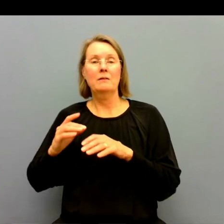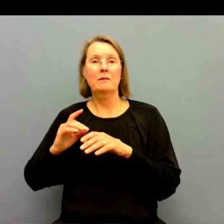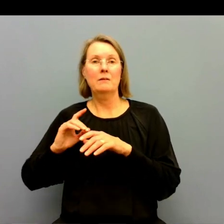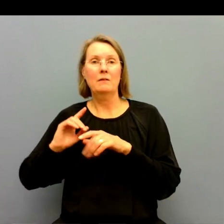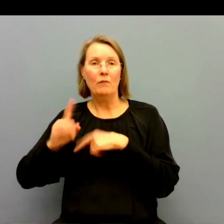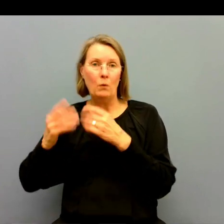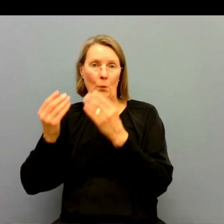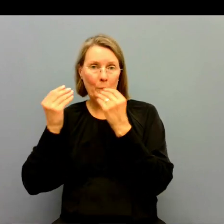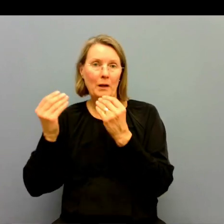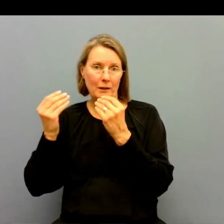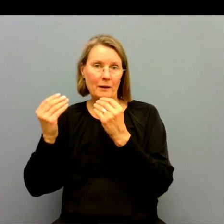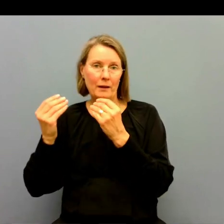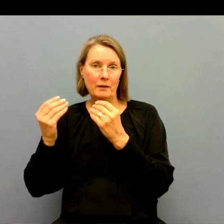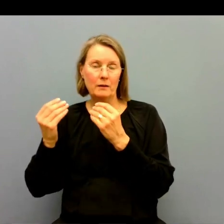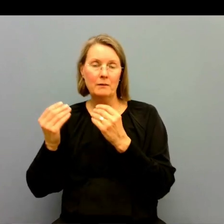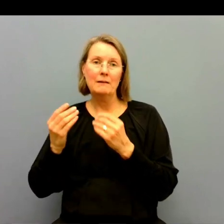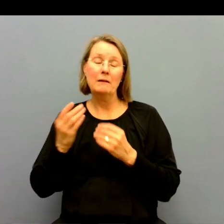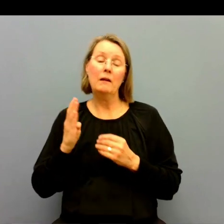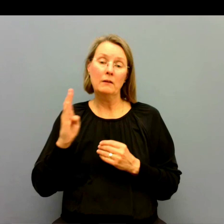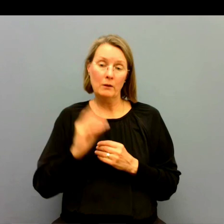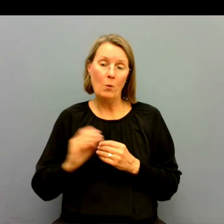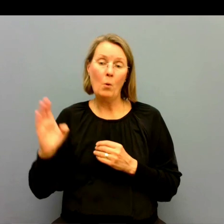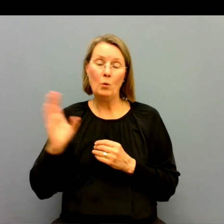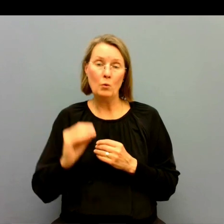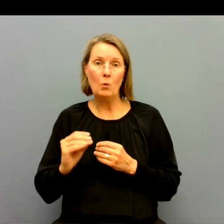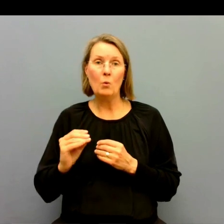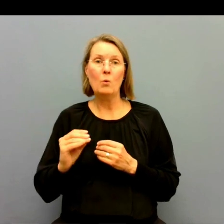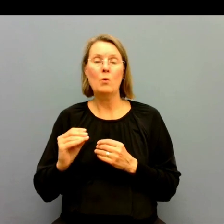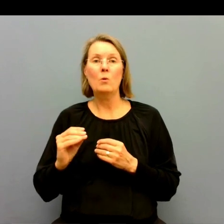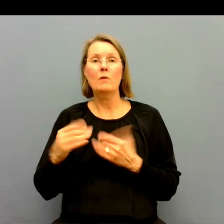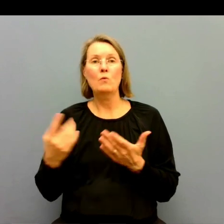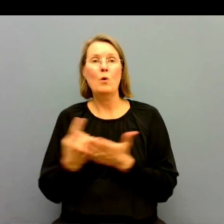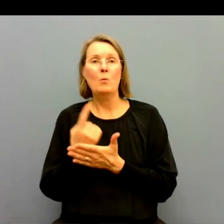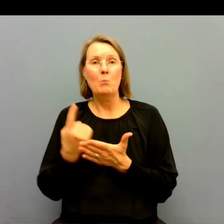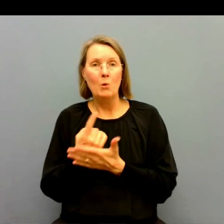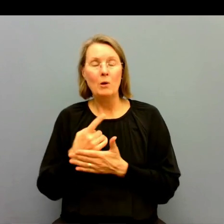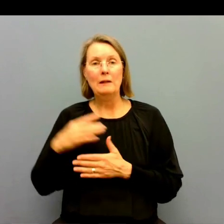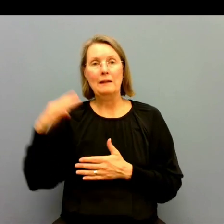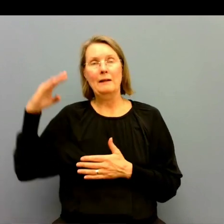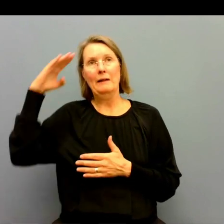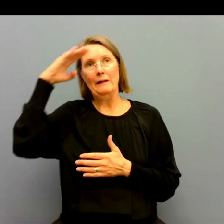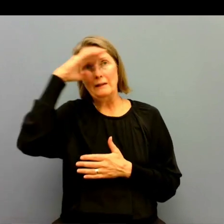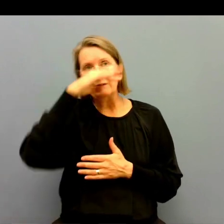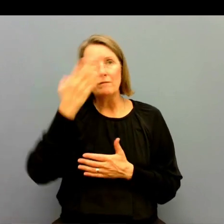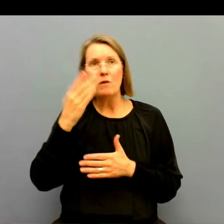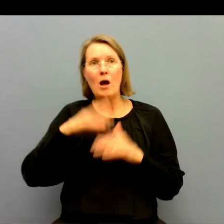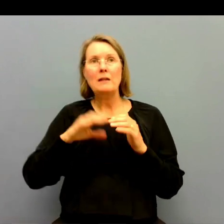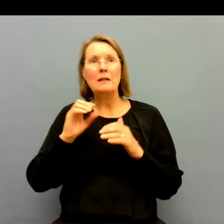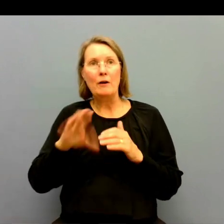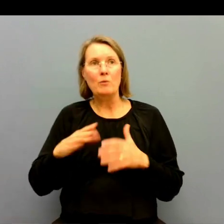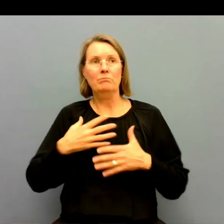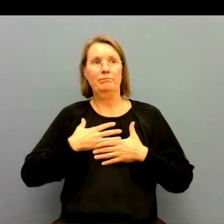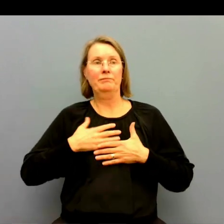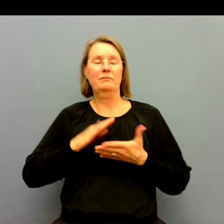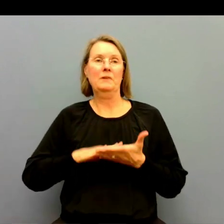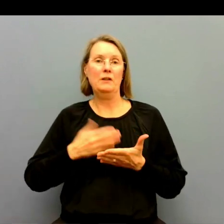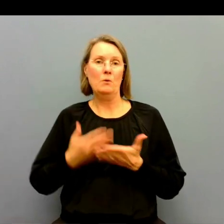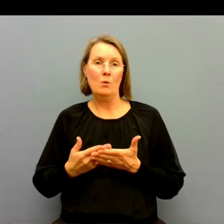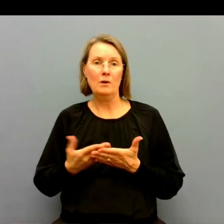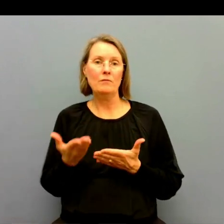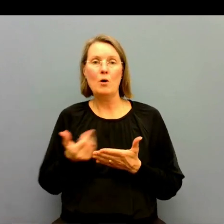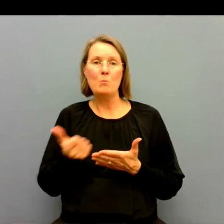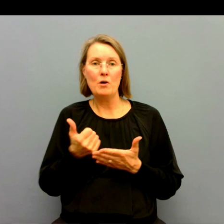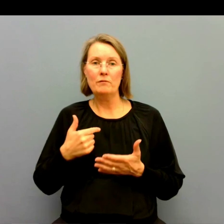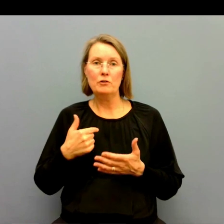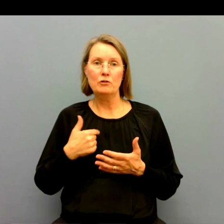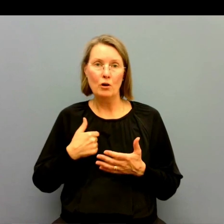fortbildning. Att med jämna mellanrum reflektera över vad det är att vara tolk. Vad